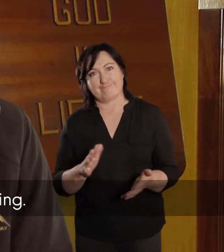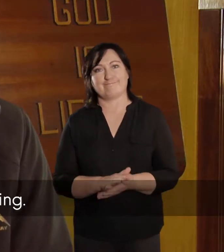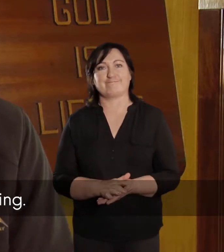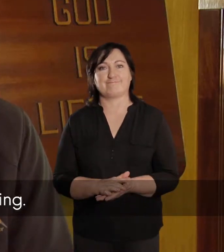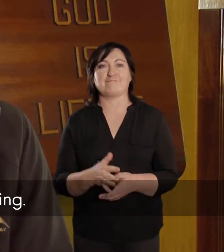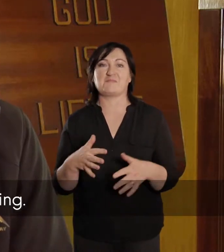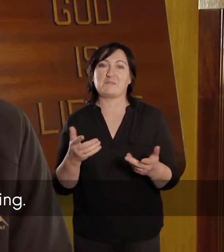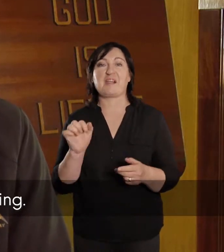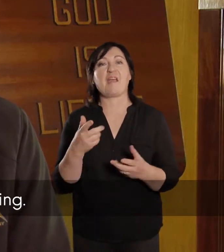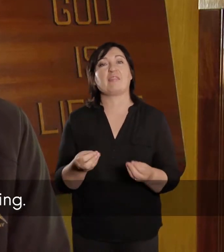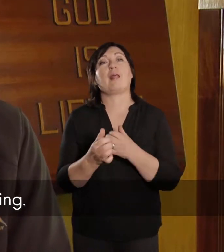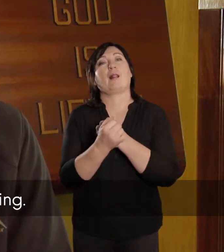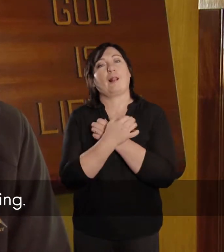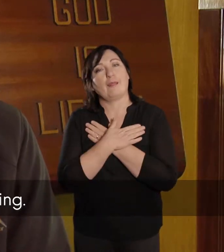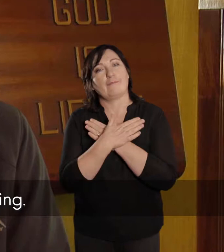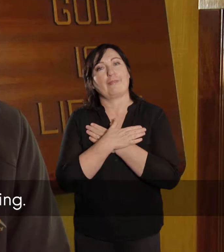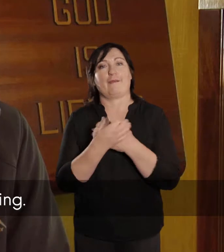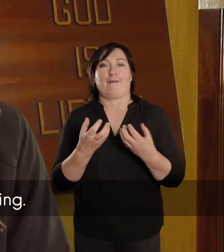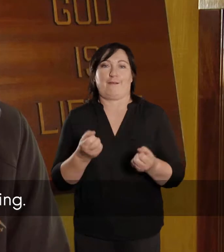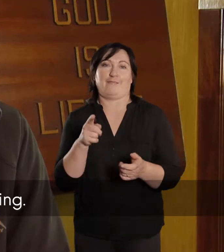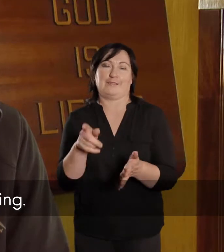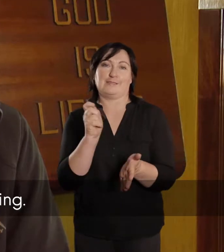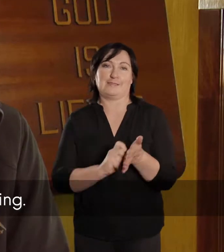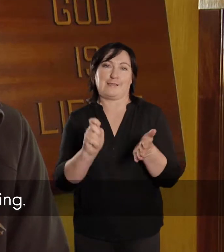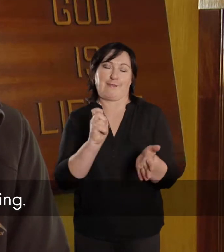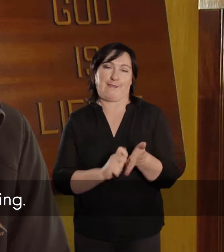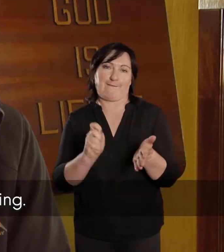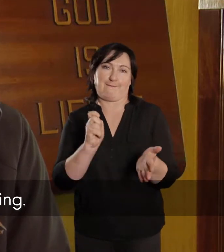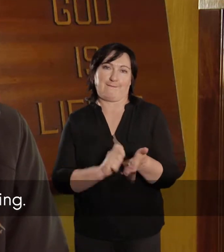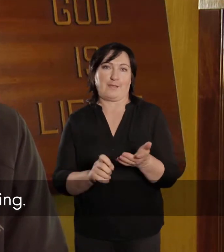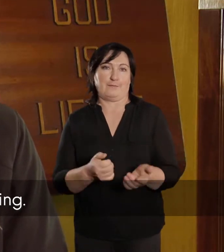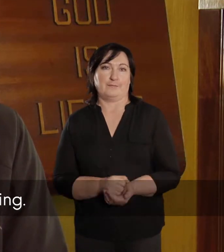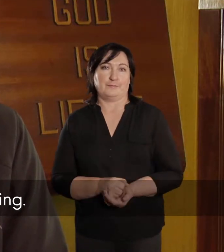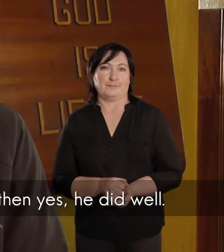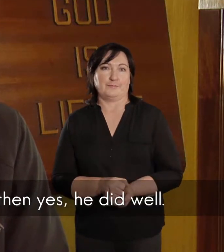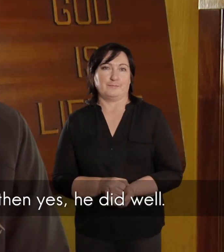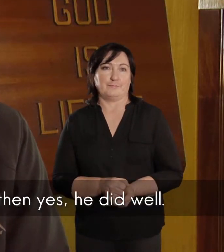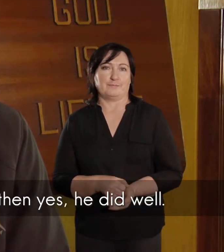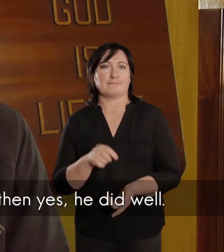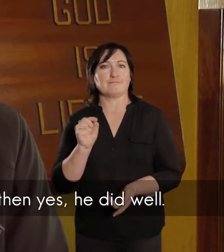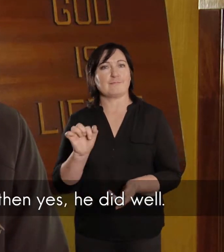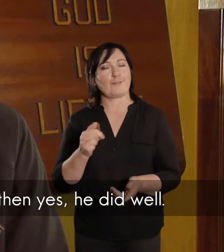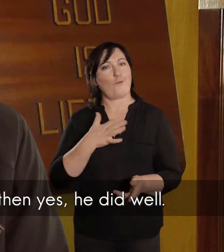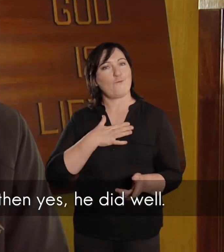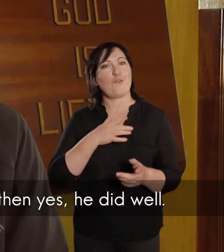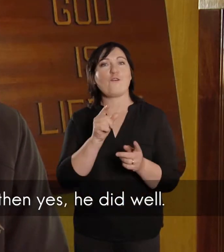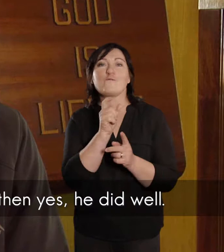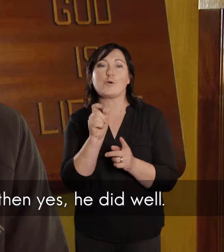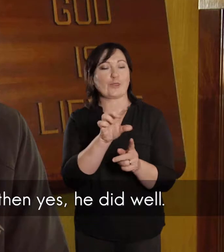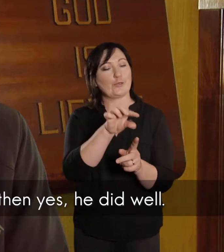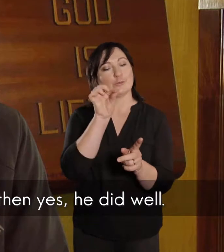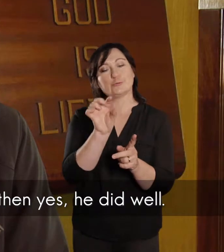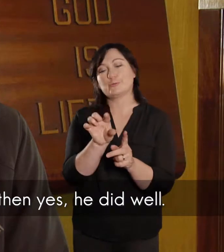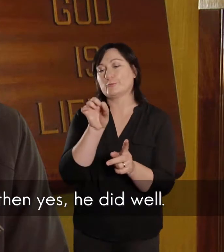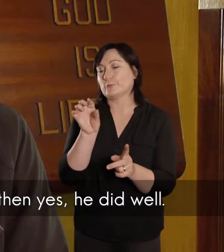Maar ek dink nie, dat hy ter liefde gaat, in dat geval, vir skryf. As, mens nou praat, oor,